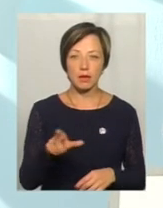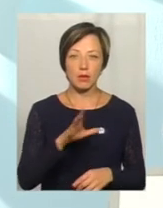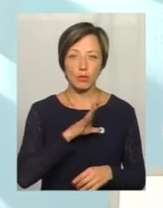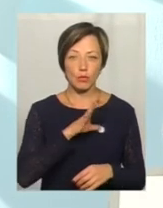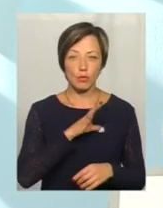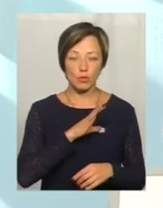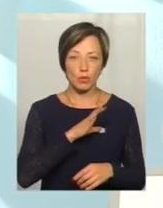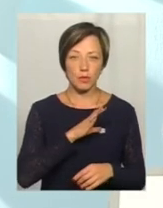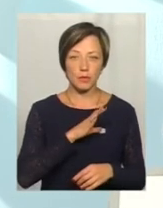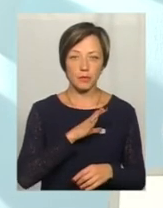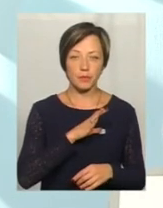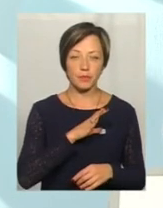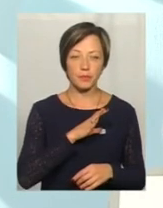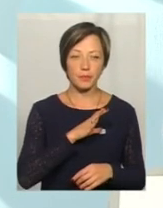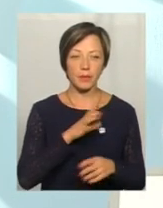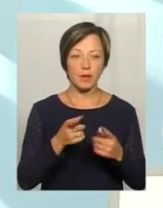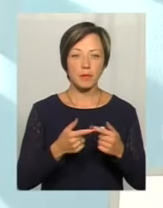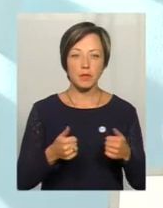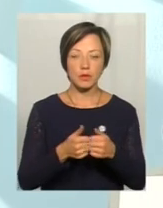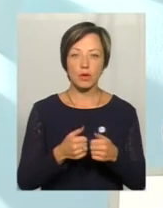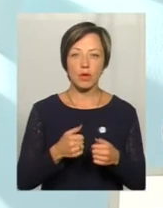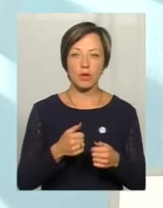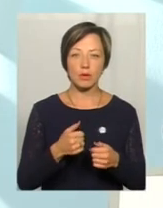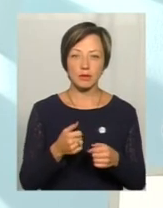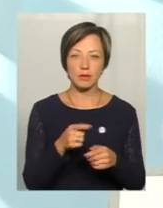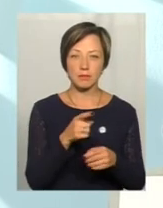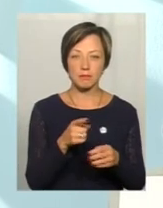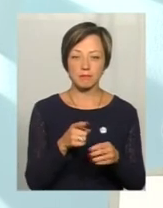підрозділах госпітальєри.